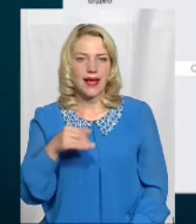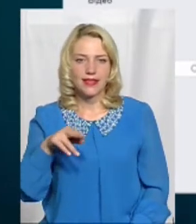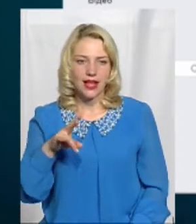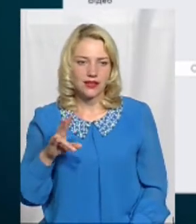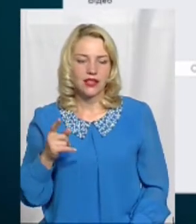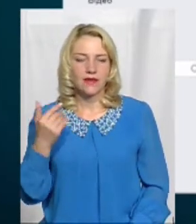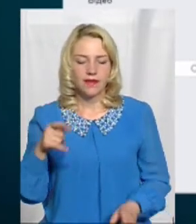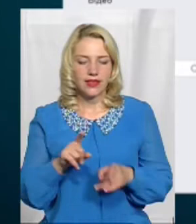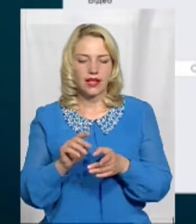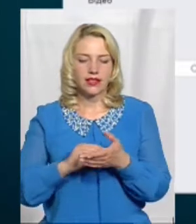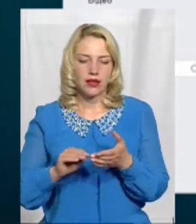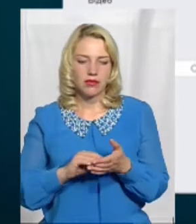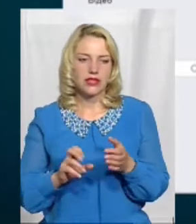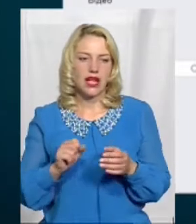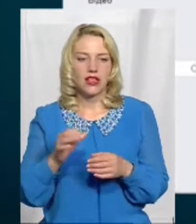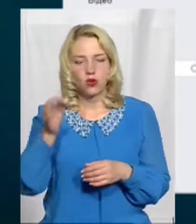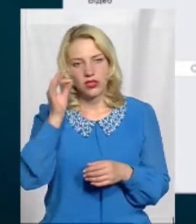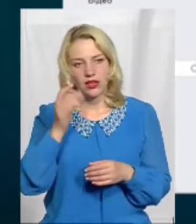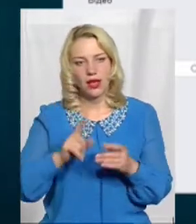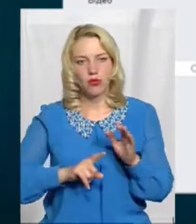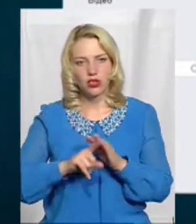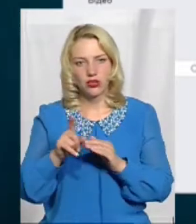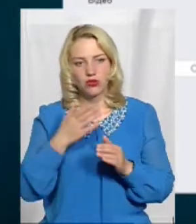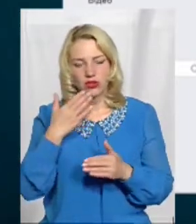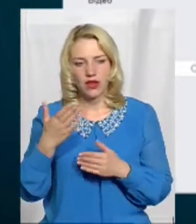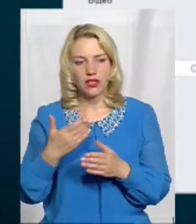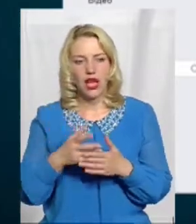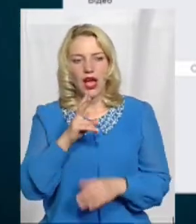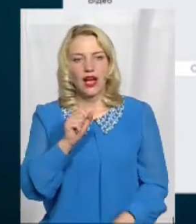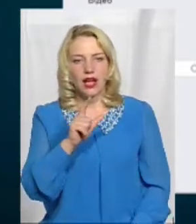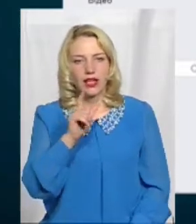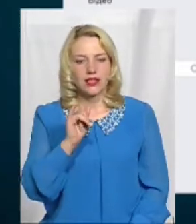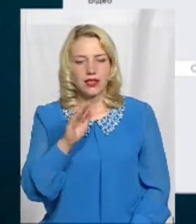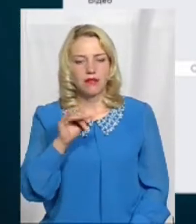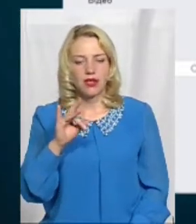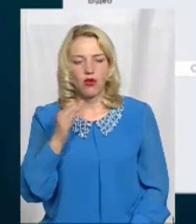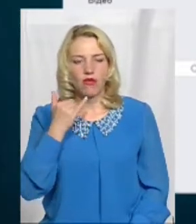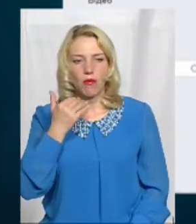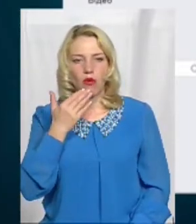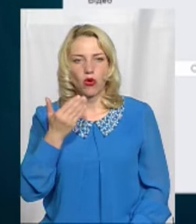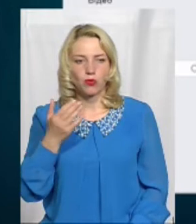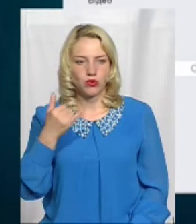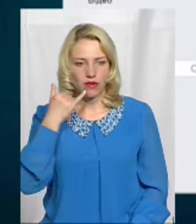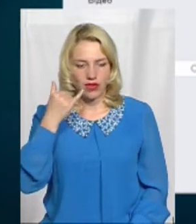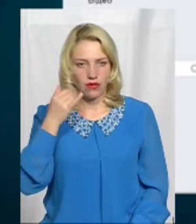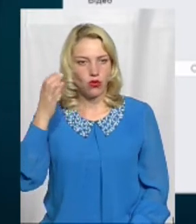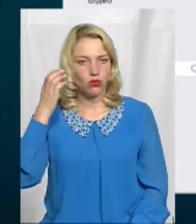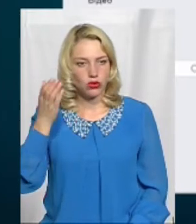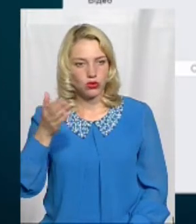згаданому на початку зверненні Один з активістів Анатолій Казіміров прокоментував телефоном Послухаємо